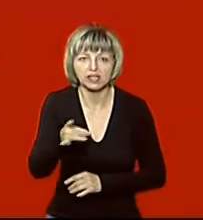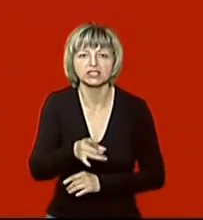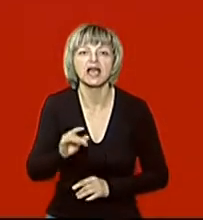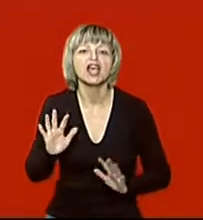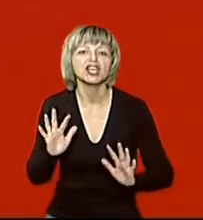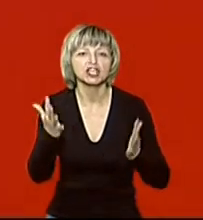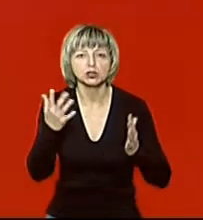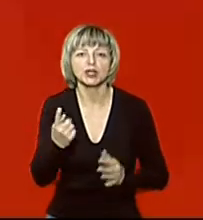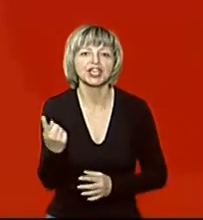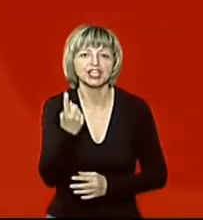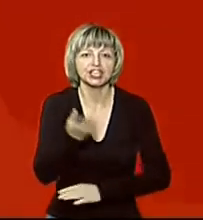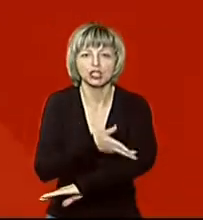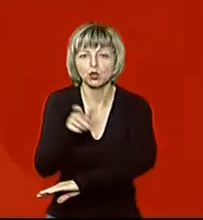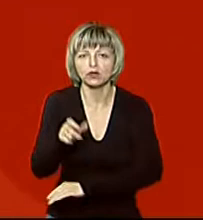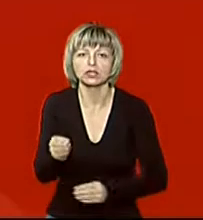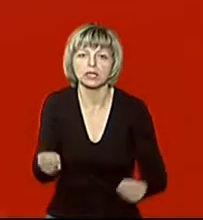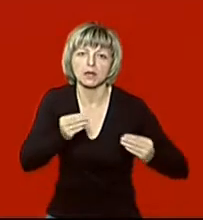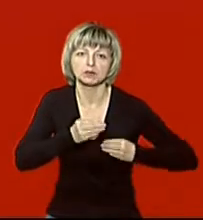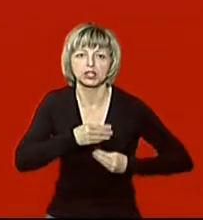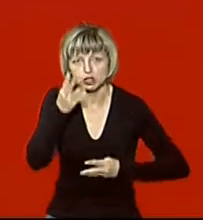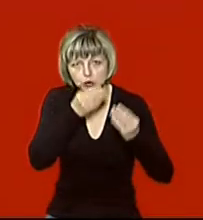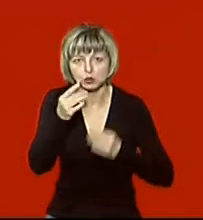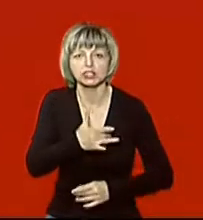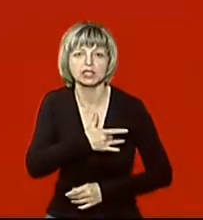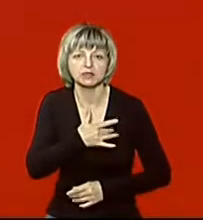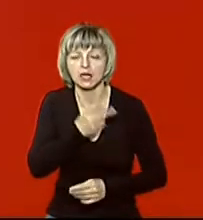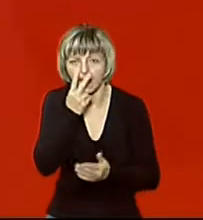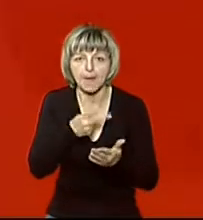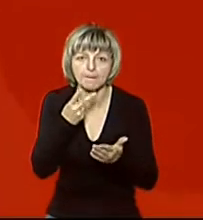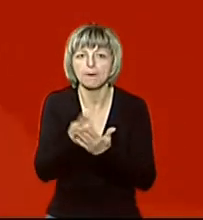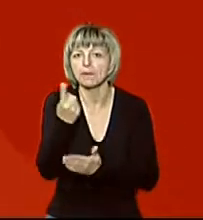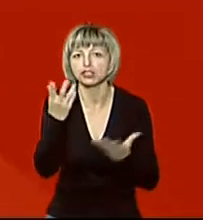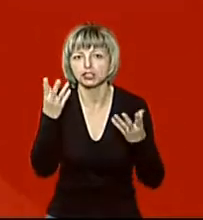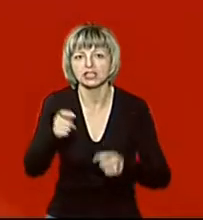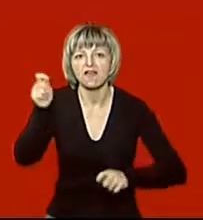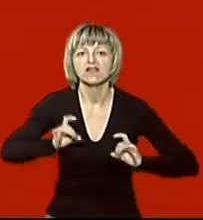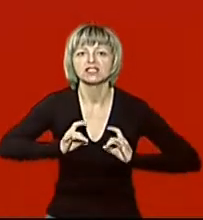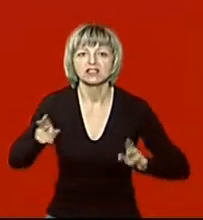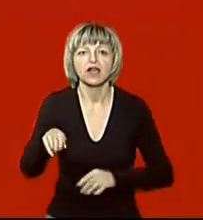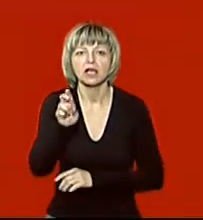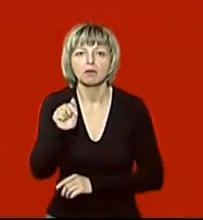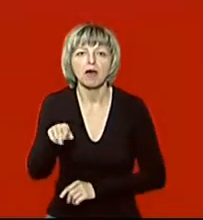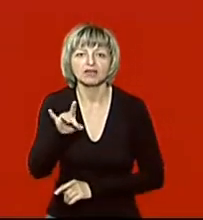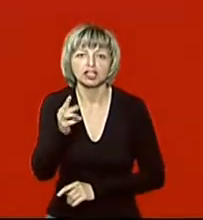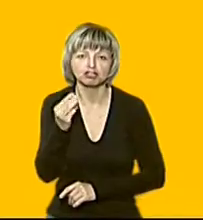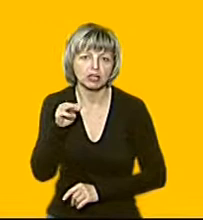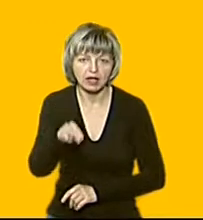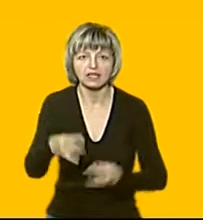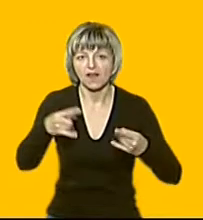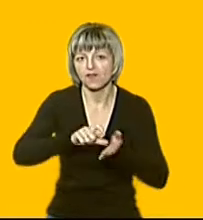волинянки з пересадженим серцем та покажемо перший день фестивалю українського духу Бандерштадт. У студії Оксана Кот моє шанування.